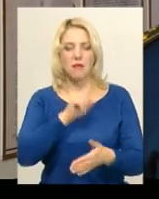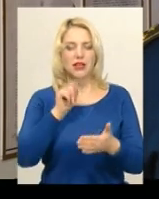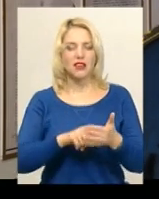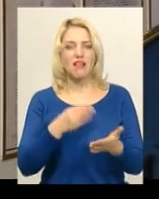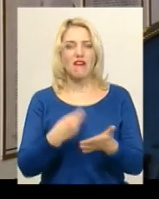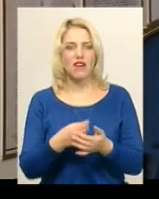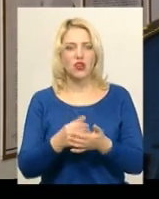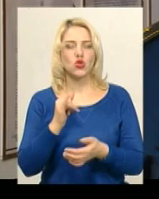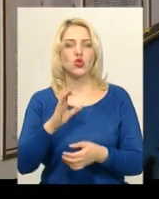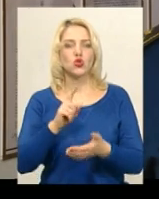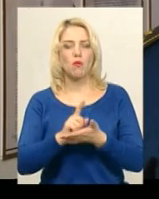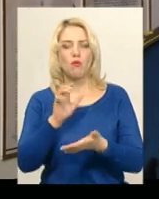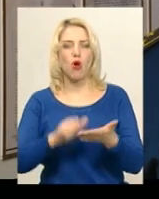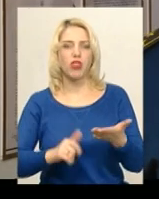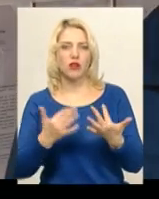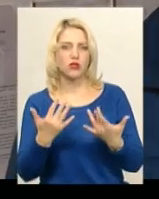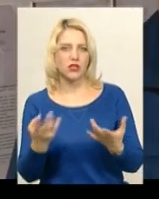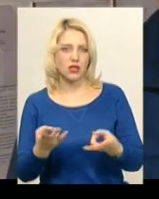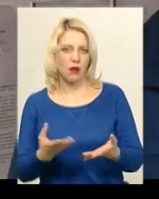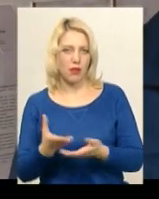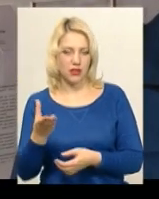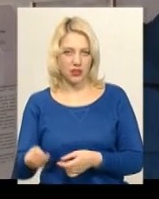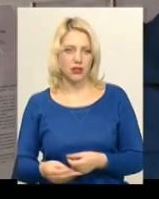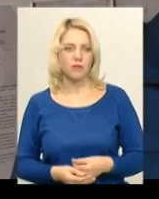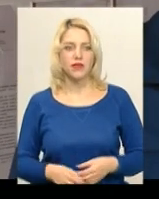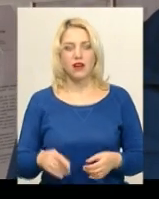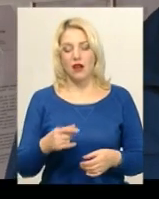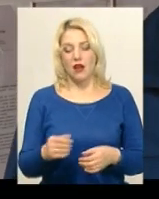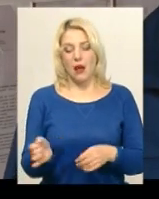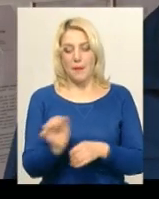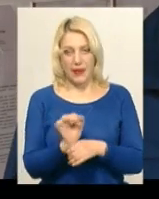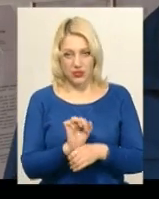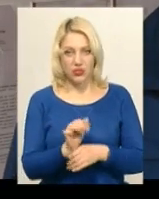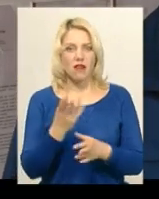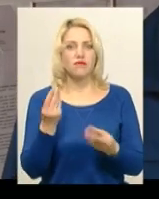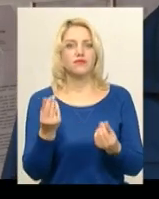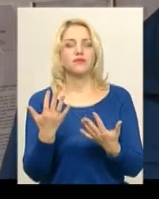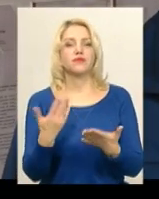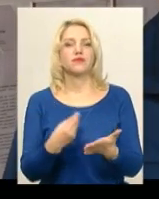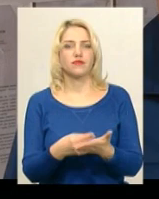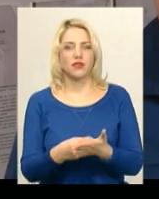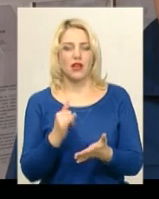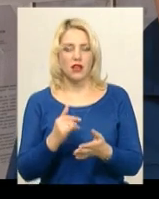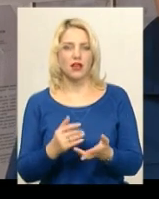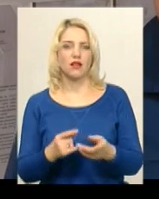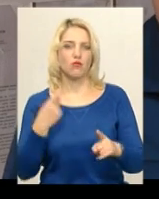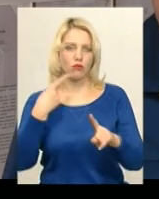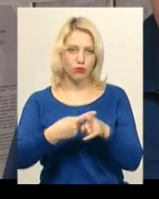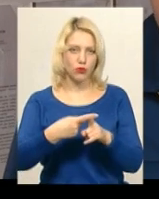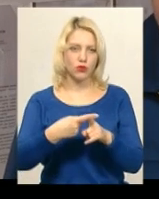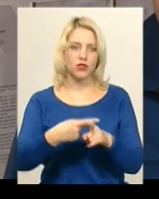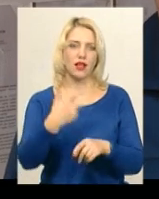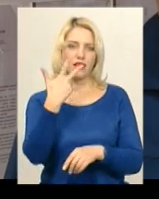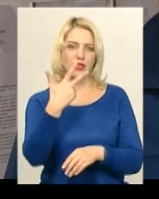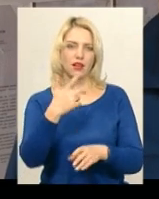також суми податків, які необхідно сплатити. Береться вартість транспортного засобу і нараховується на цій вартості три